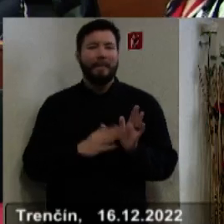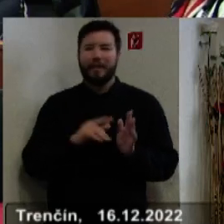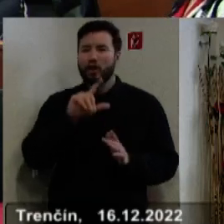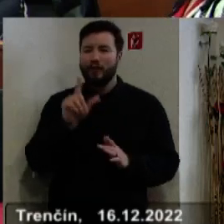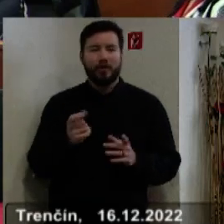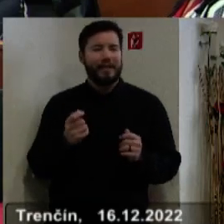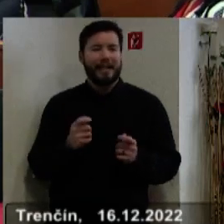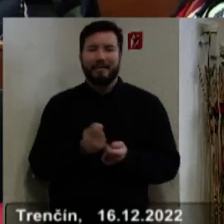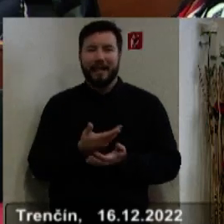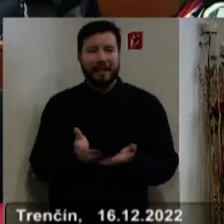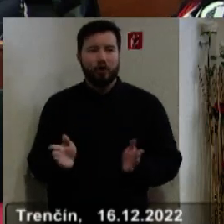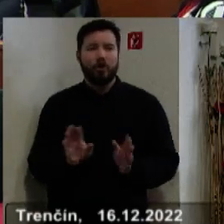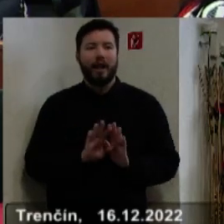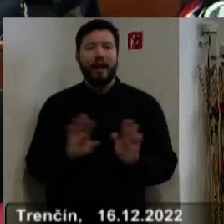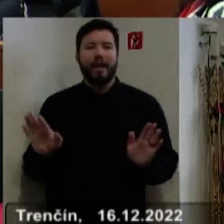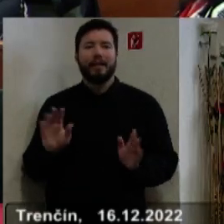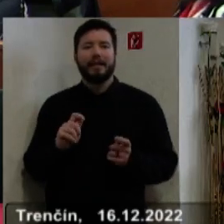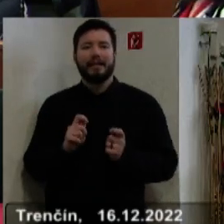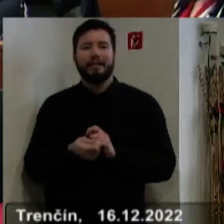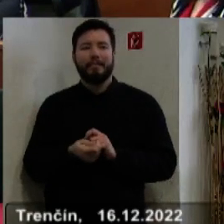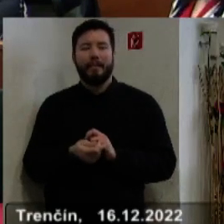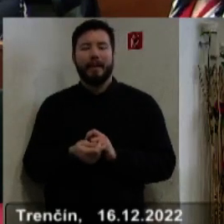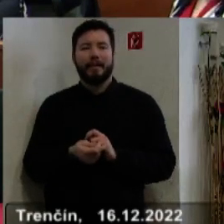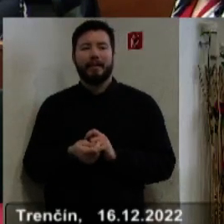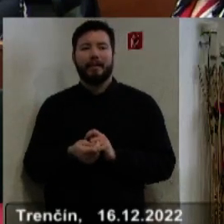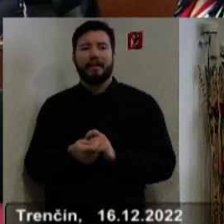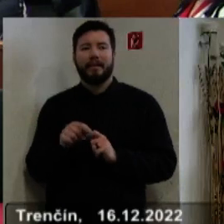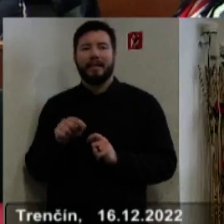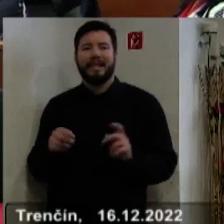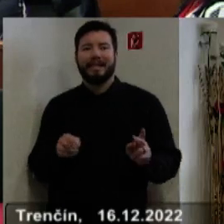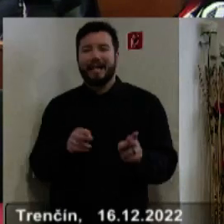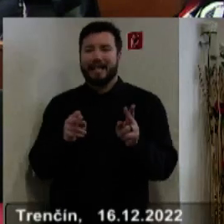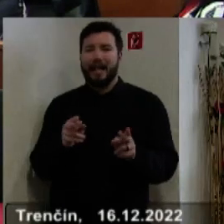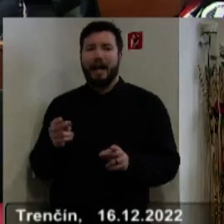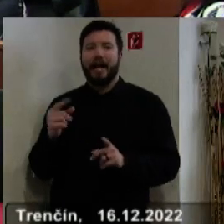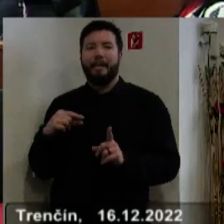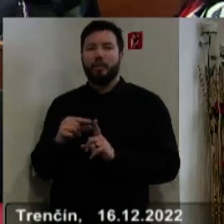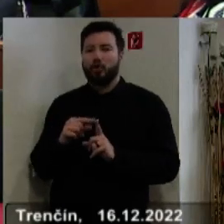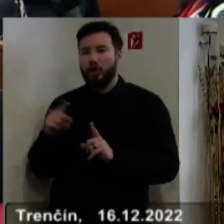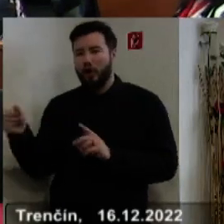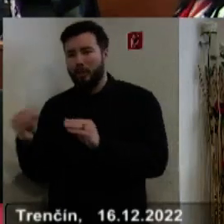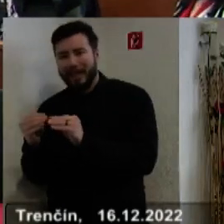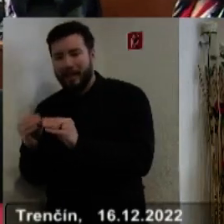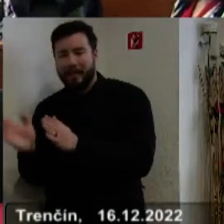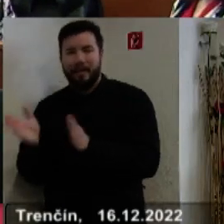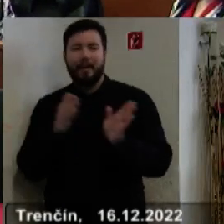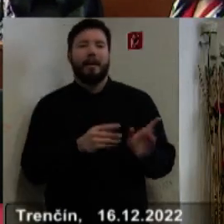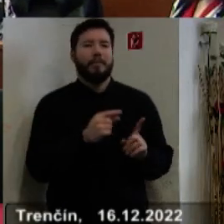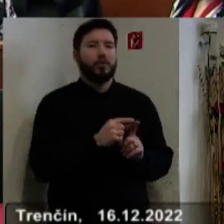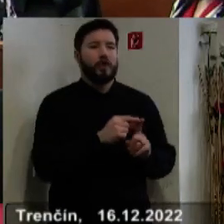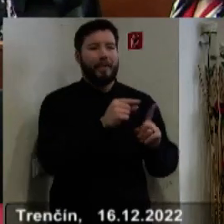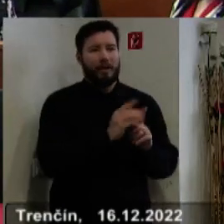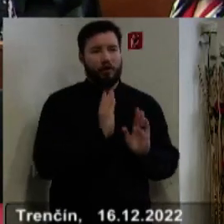štvorcové ani cena, len vlastne sa zmení tá cesta z Prúžiny Briestene na Prúžina Priedhorie.